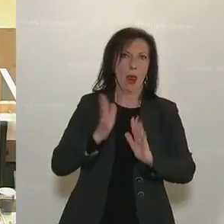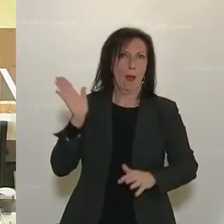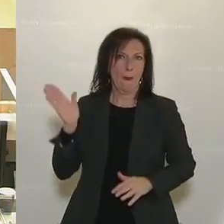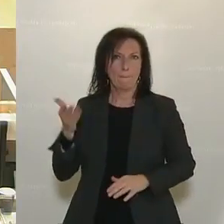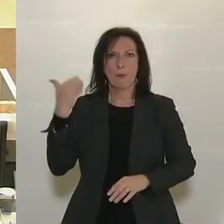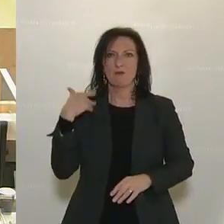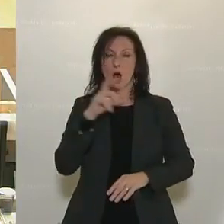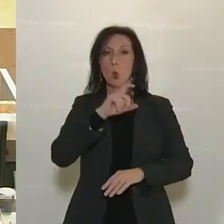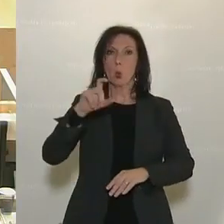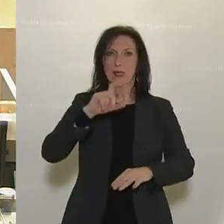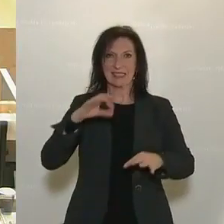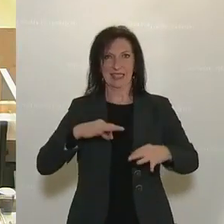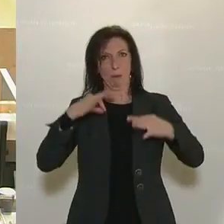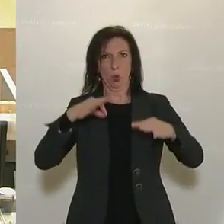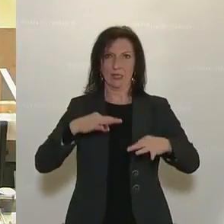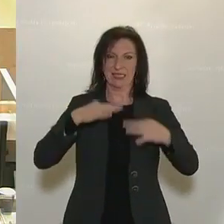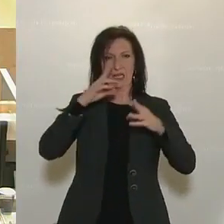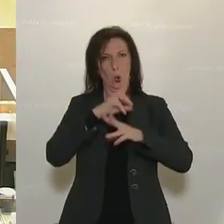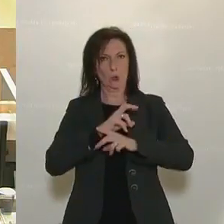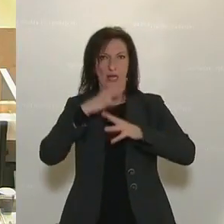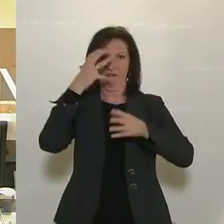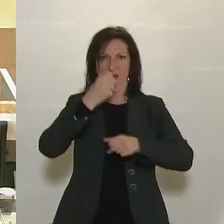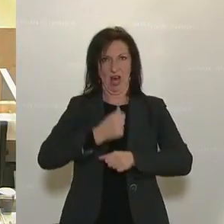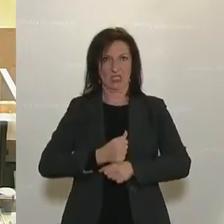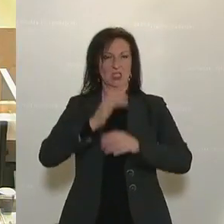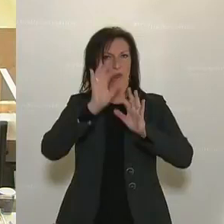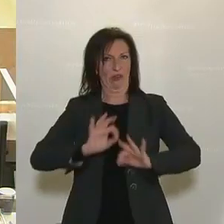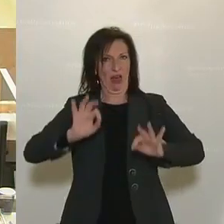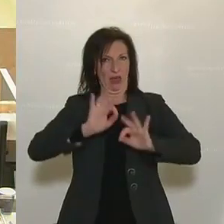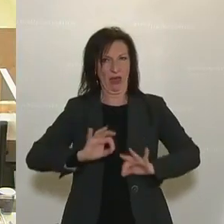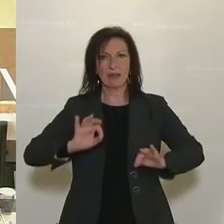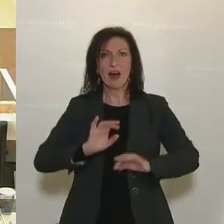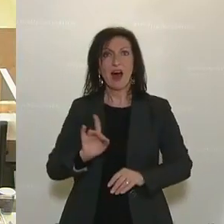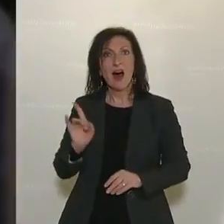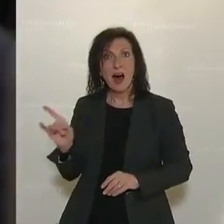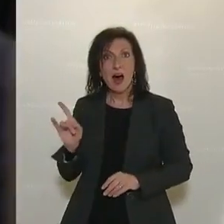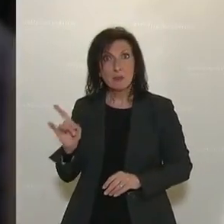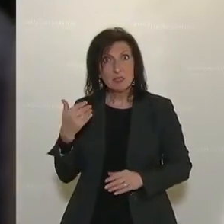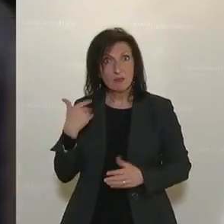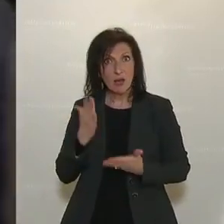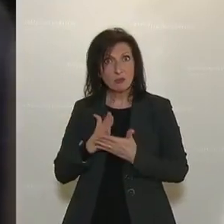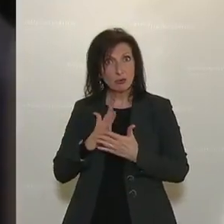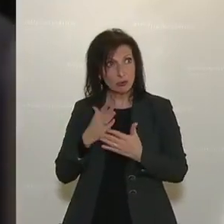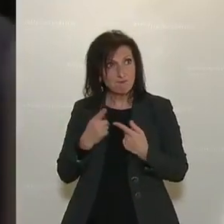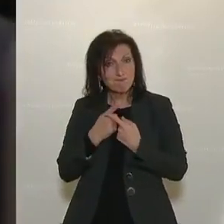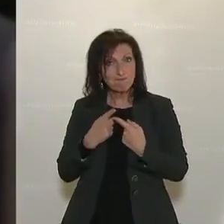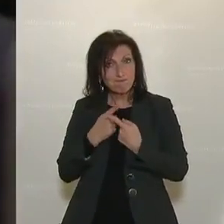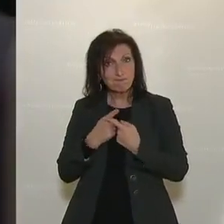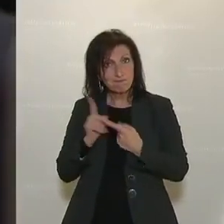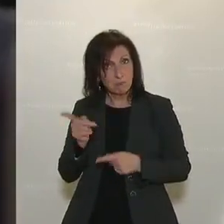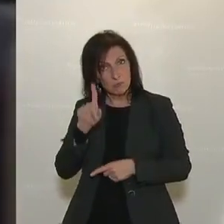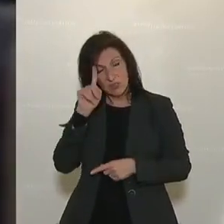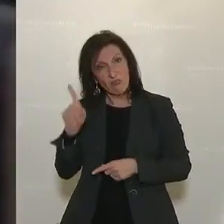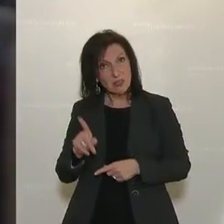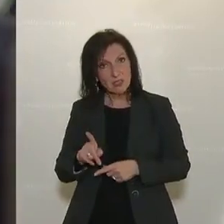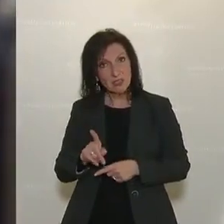Sie den 100. Geburtstag quasi der österreichischen Verfassung dann feiern. Aber Sie haben da ja schon Ihre Auseinandersetzungen gehabt. Und Sie wissen ja,